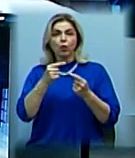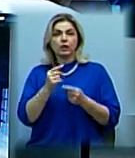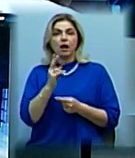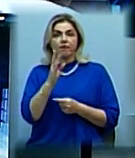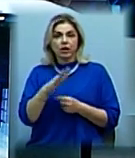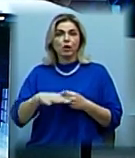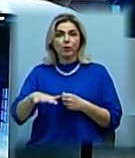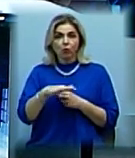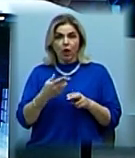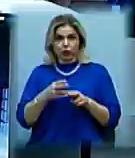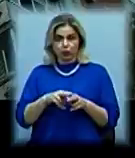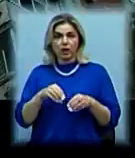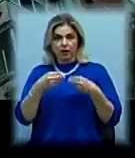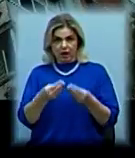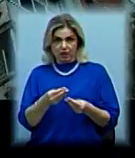встановила установа.